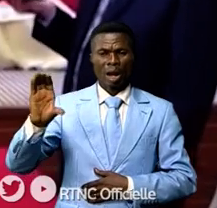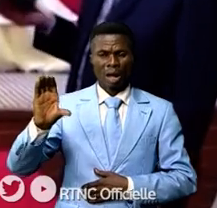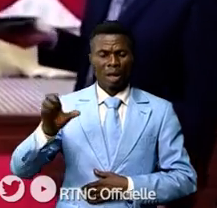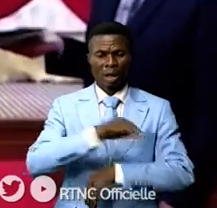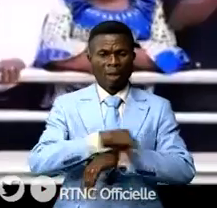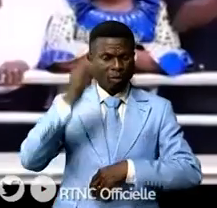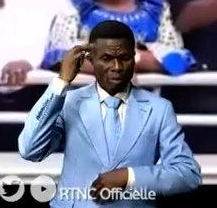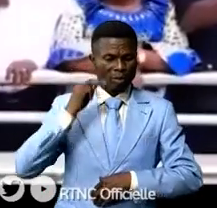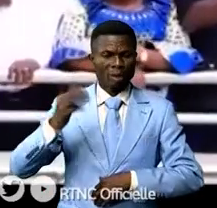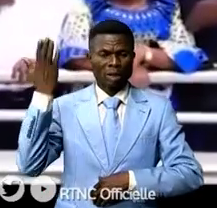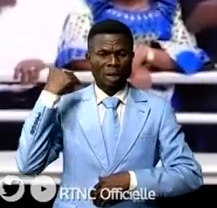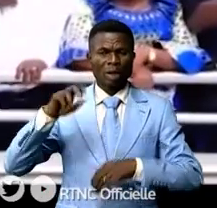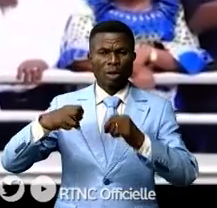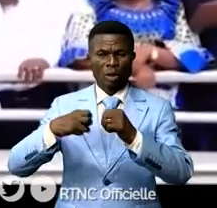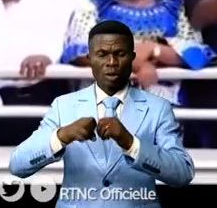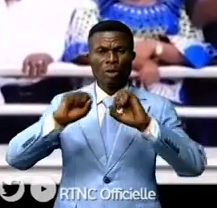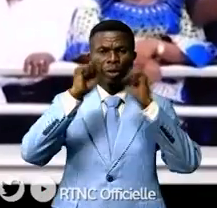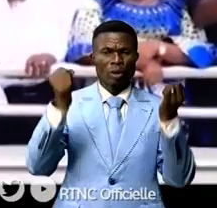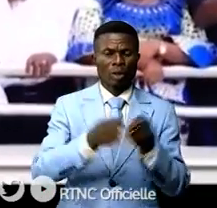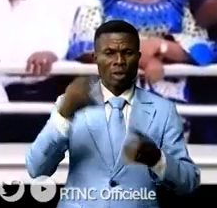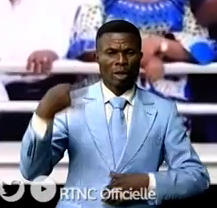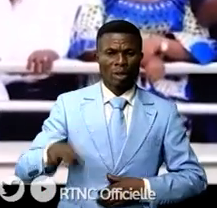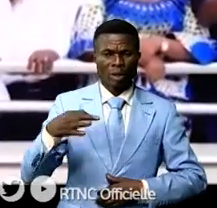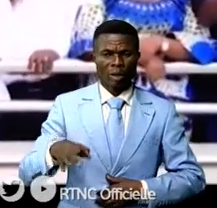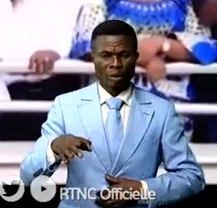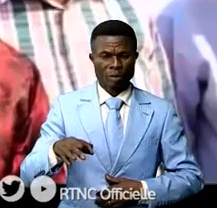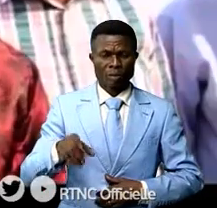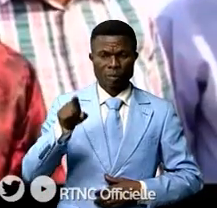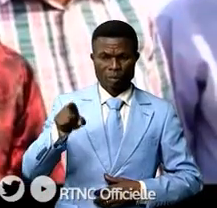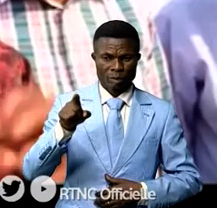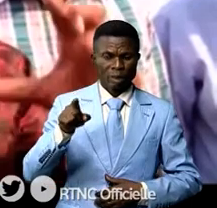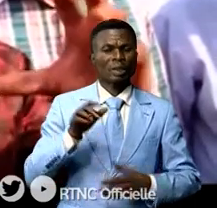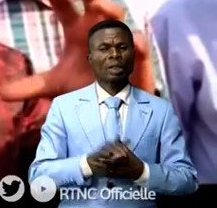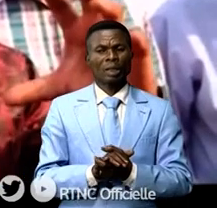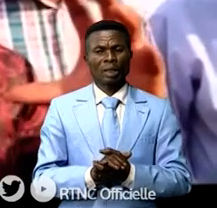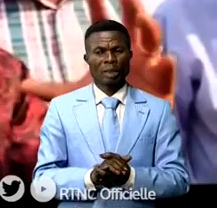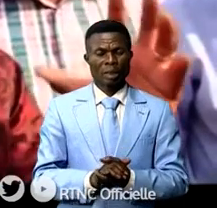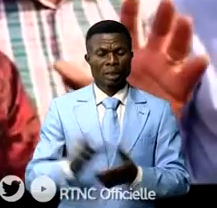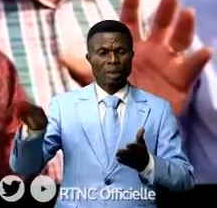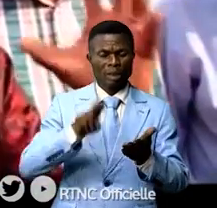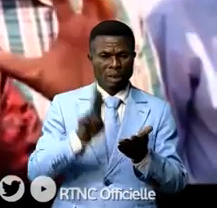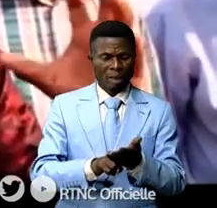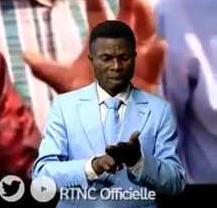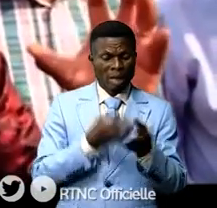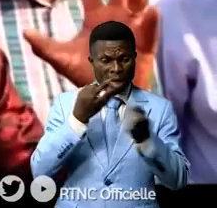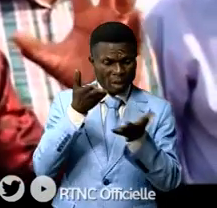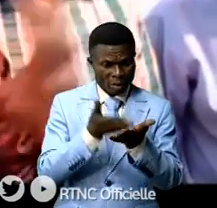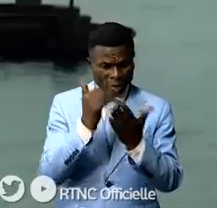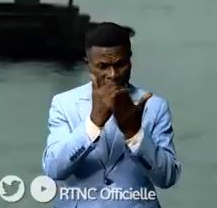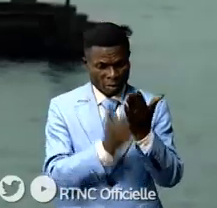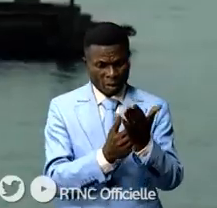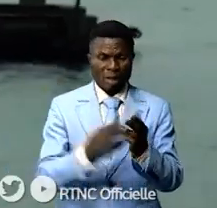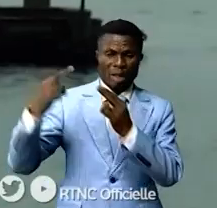ministère des Hydrocarbures et la société française Limnodical Engineering. Ces contrats définissaient les